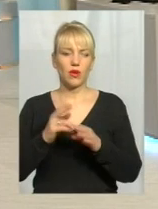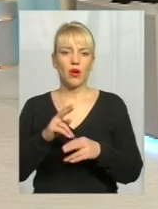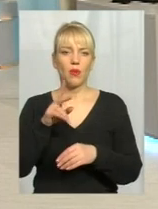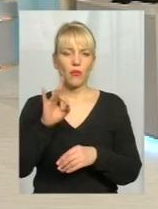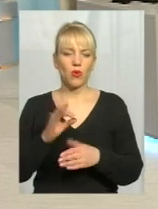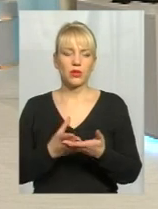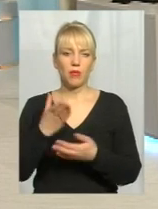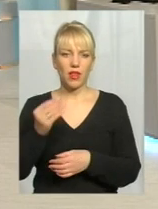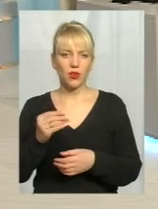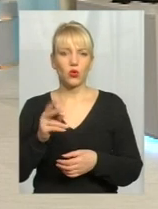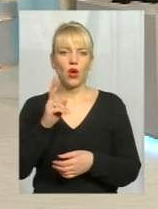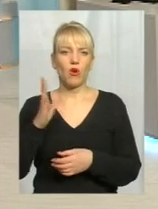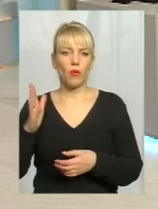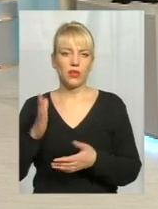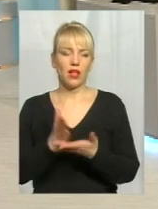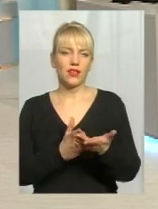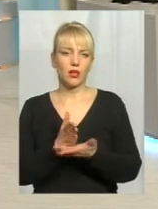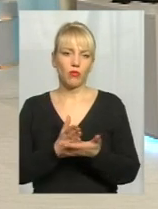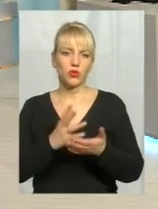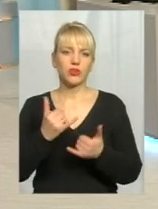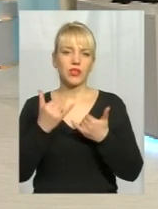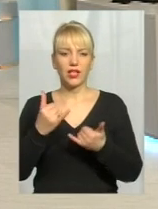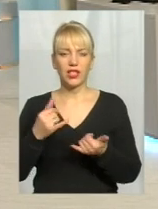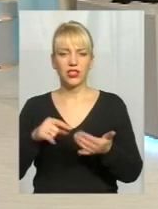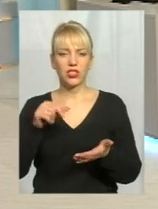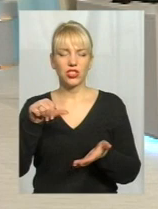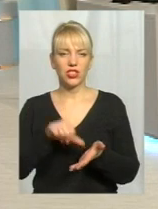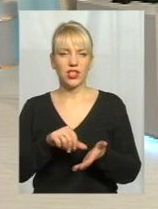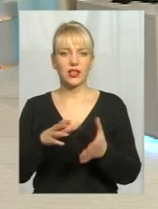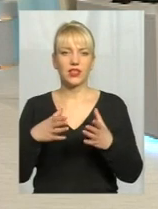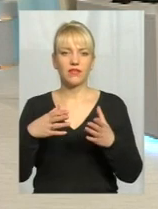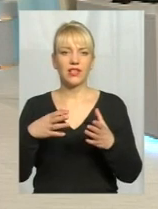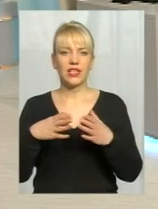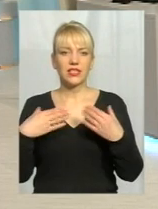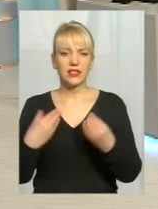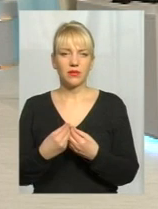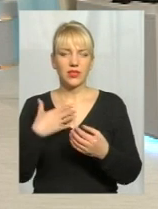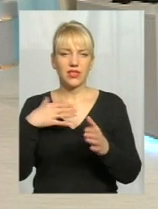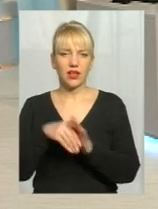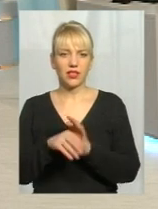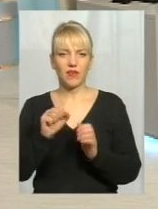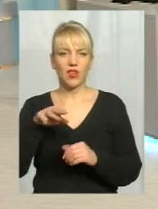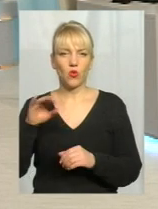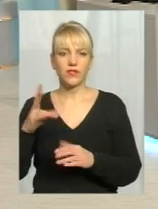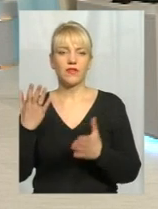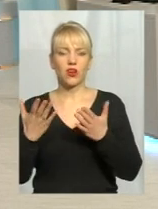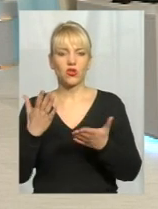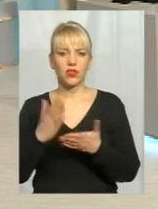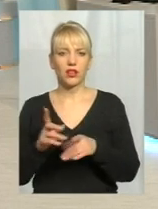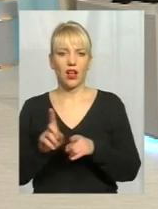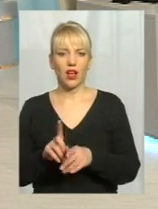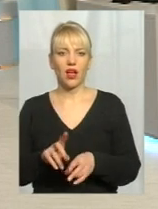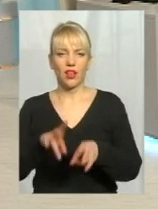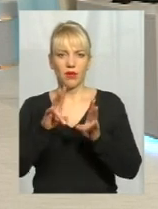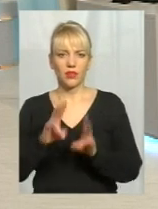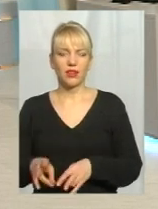комунальних послуг, для членів сім'ї загиблих АТО. От якщо стається така біда, але за пільгою члени